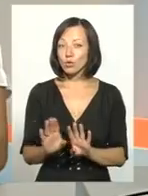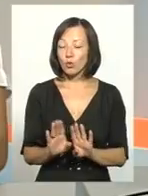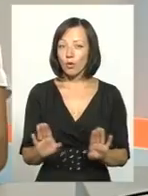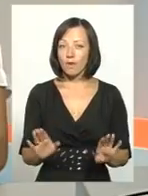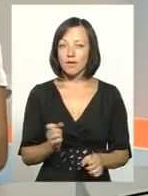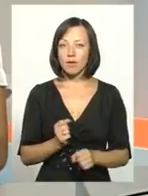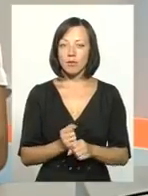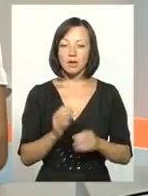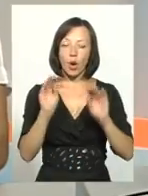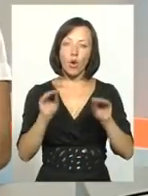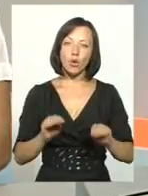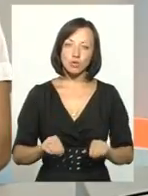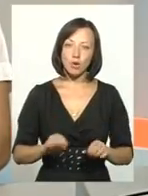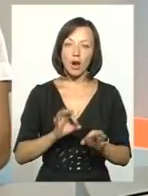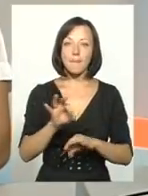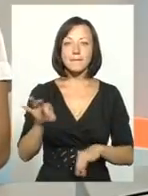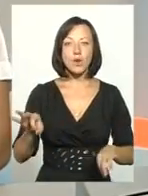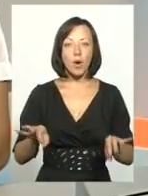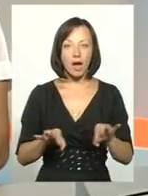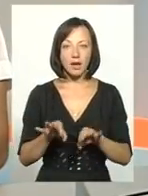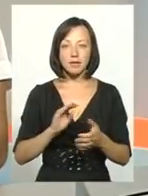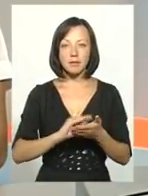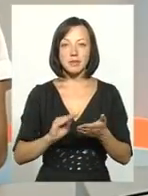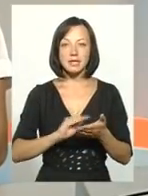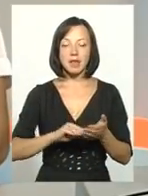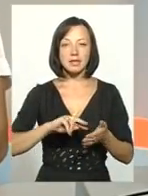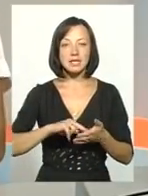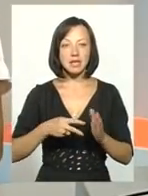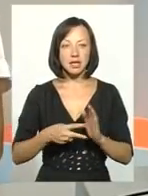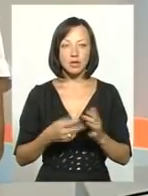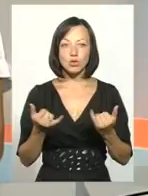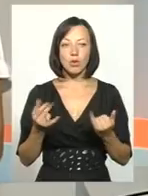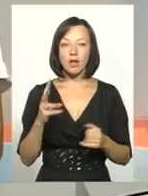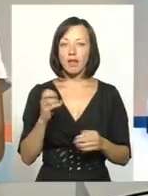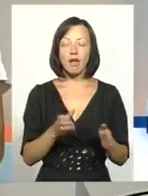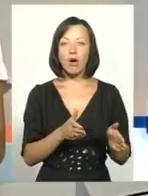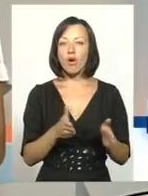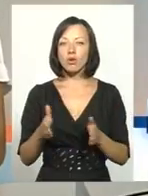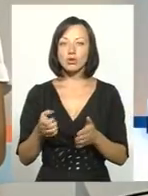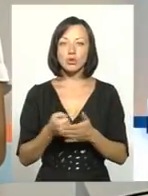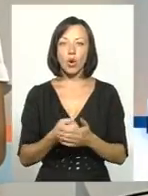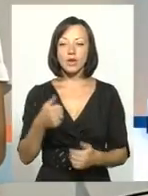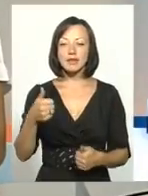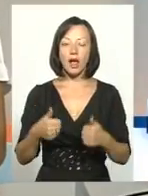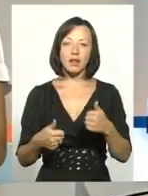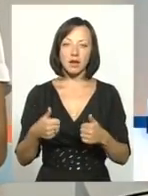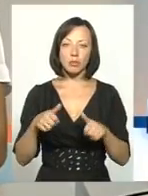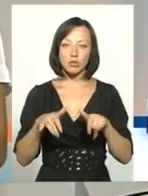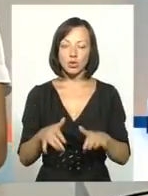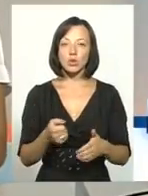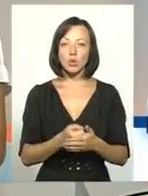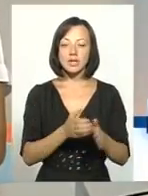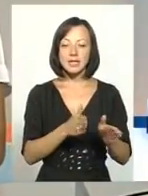робити кошториси, проекти, писати стратегії. Сьогодні не готові до тендерних процедур, до